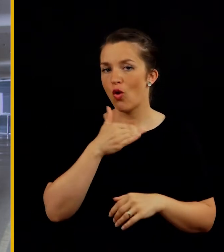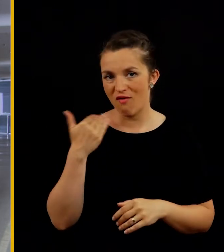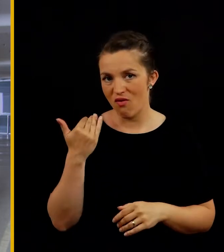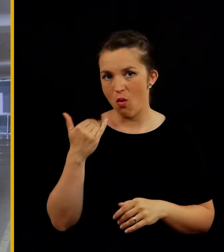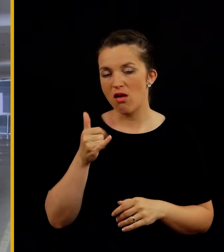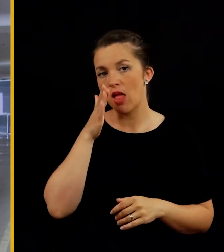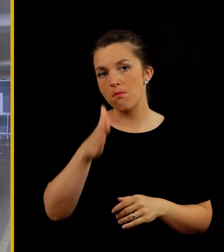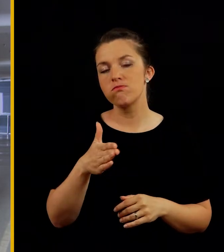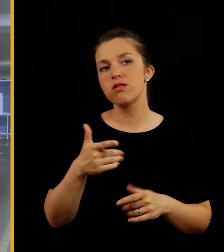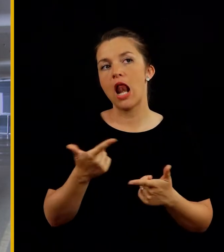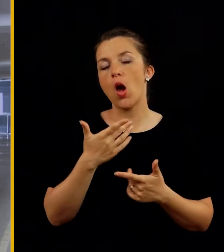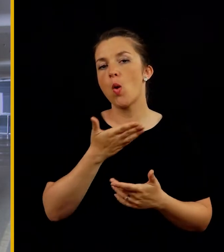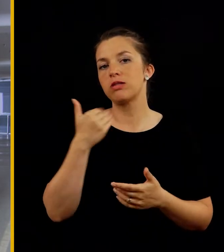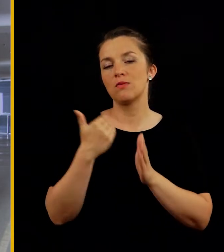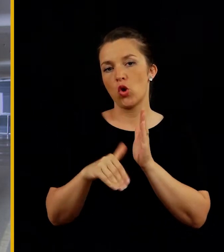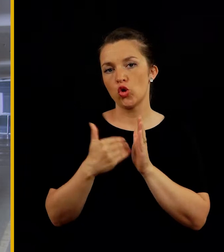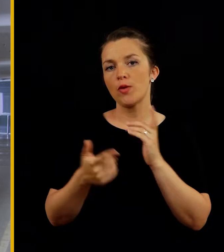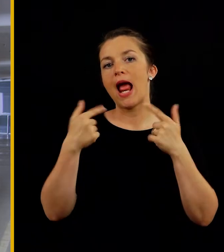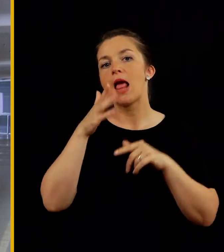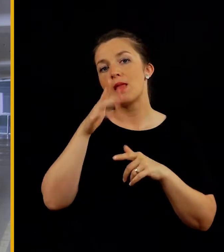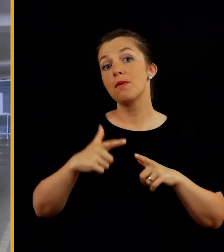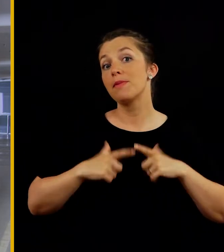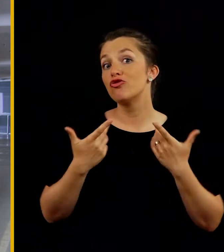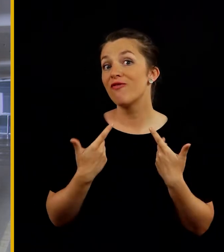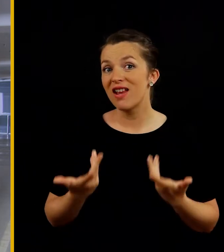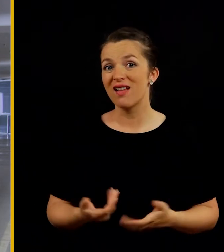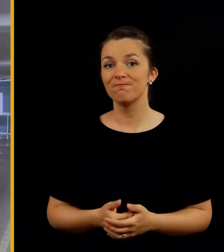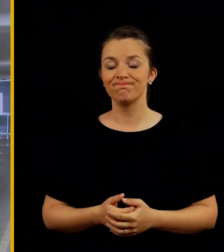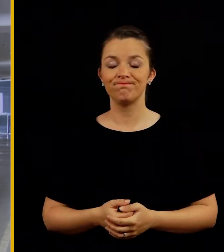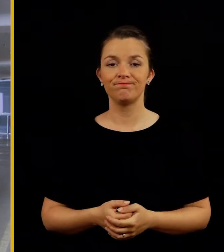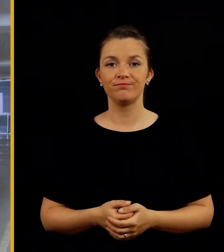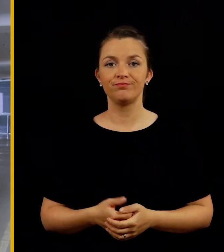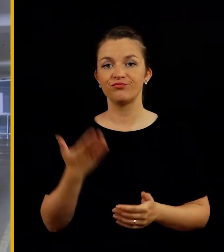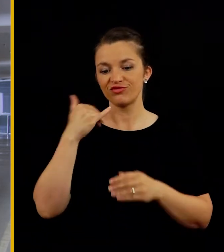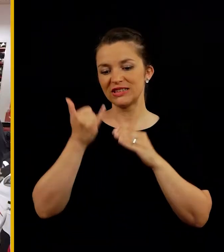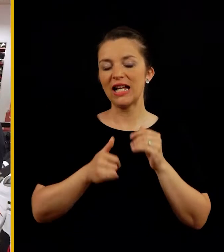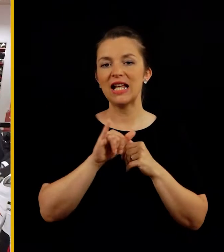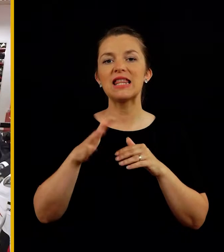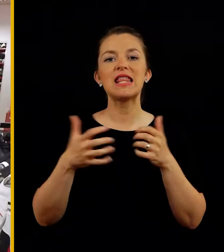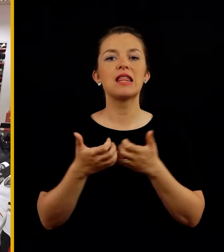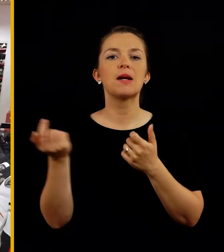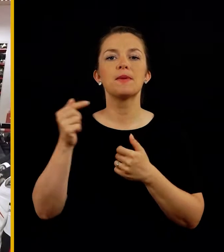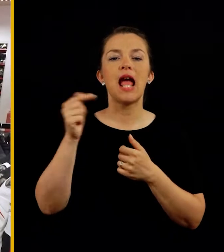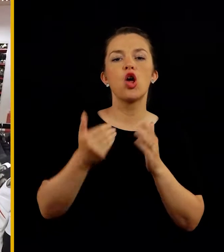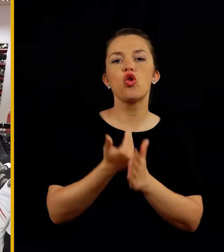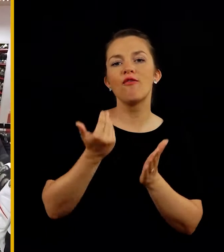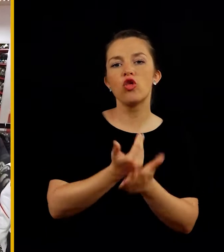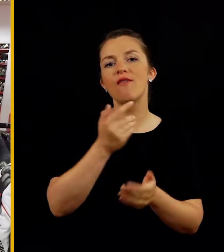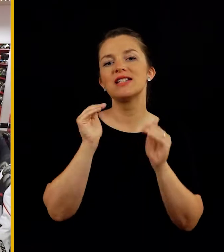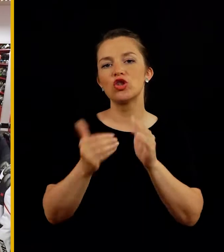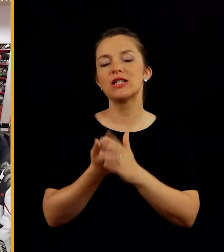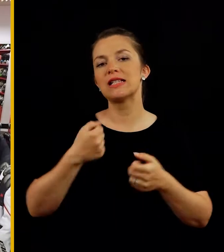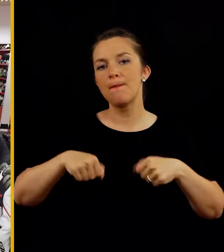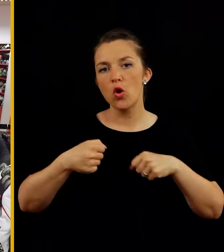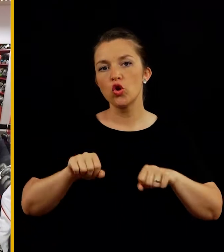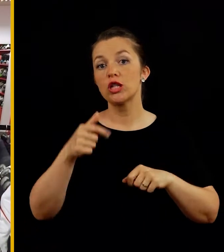oprema ni dovolj, da bi jo odnesli brez poškodb ali da bi preživeli. V zadnjih letih na trg pravajo nove